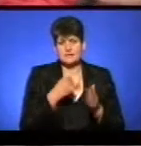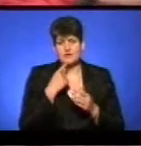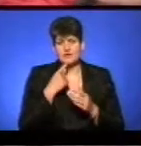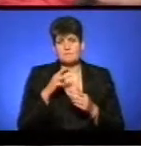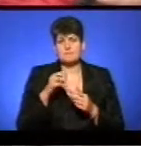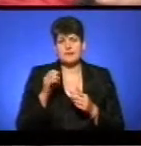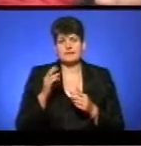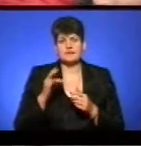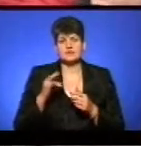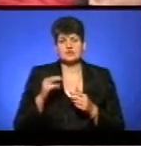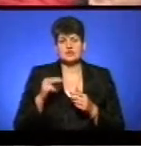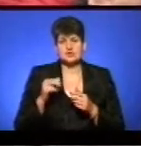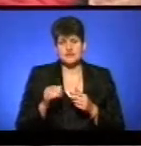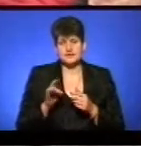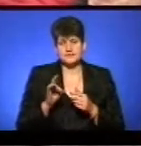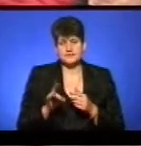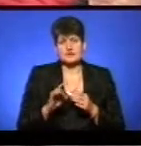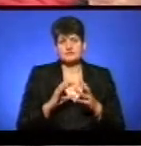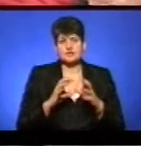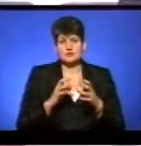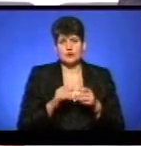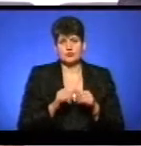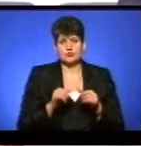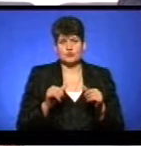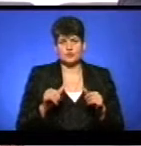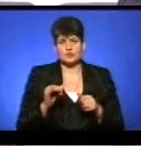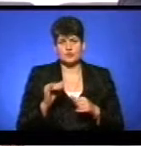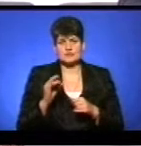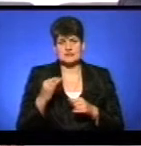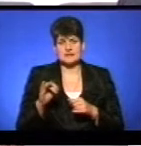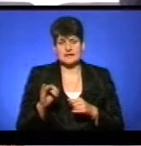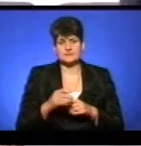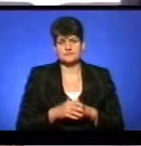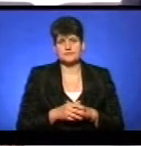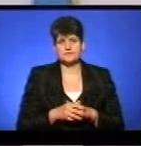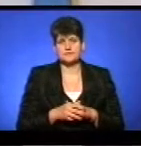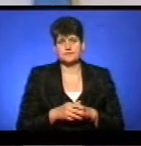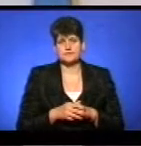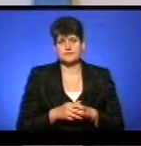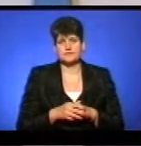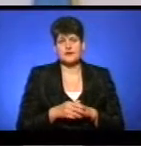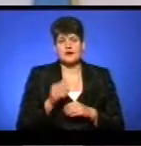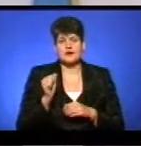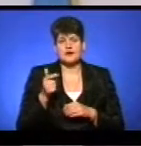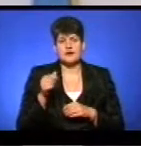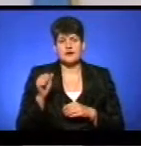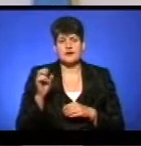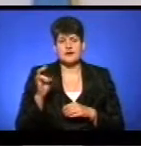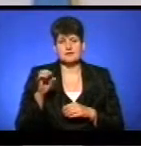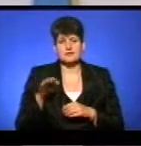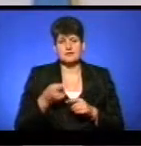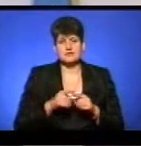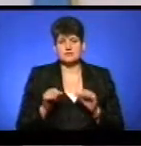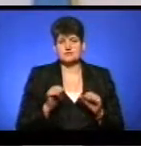проєктів Агенції Сполучених Штатів Америки з міжнародного розвитку «Юсейт» Марат К'юрчевський. Агентство США з міжнародного розвитку – це